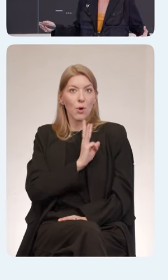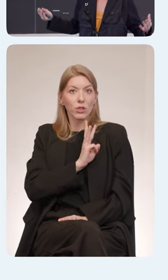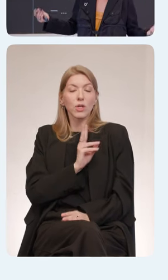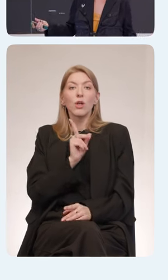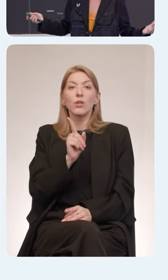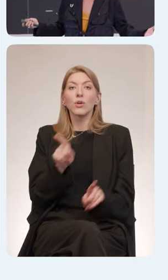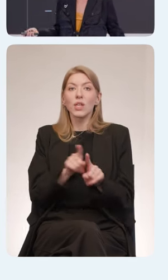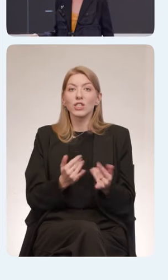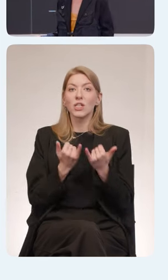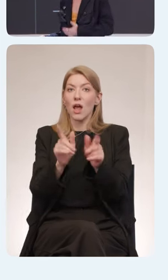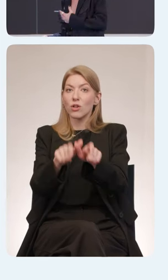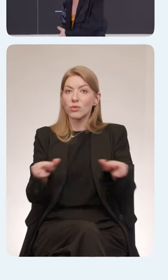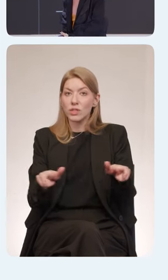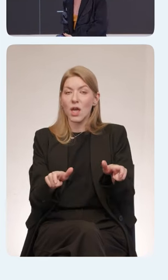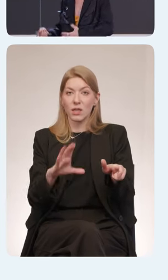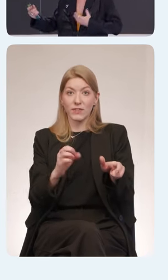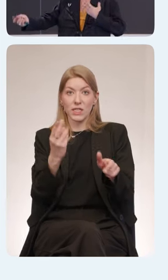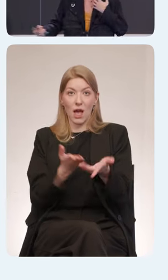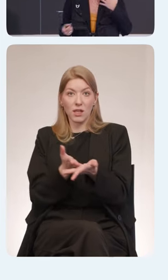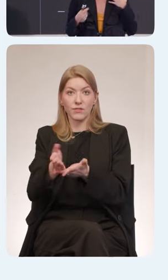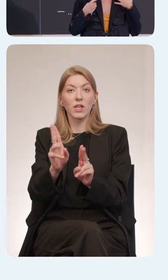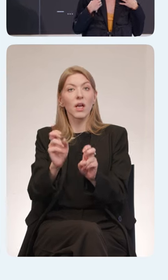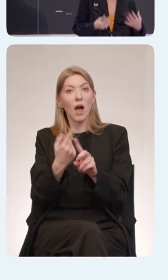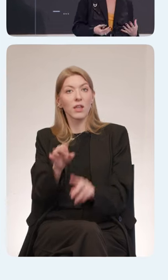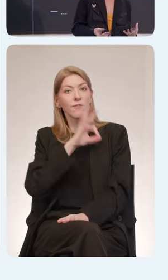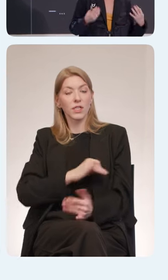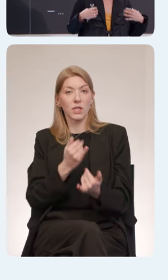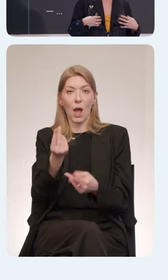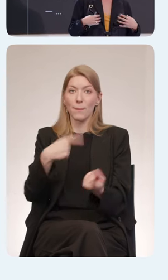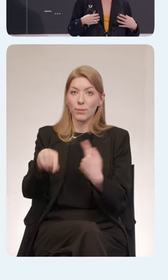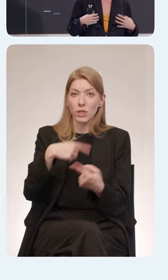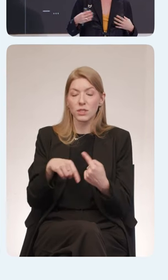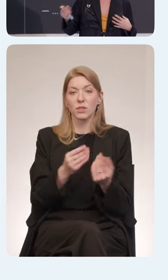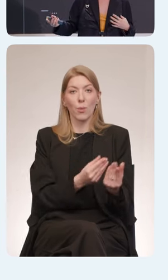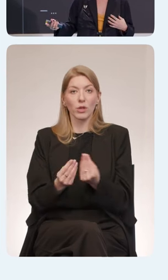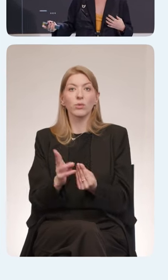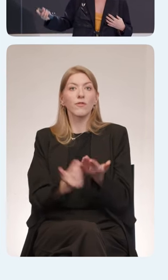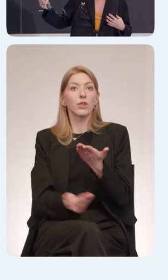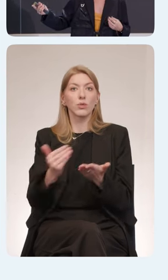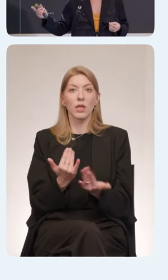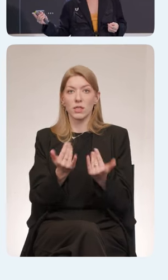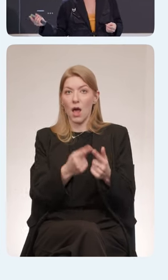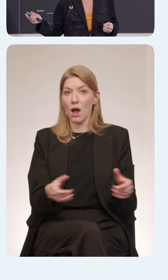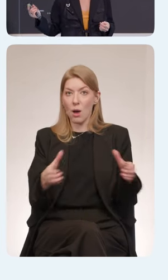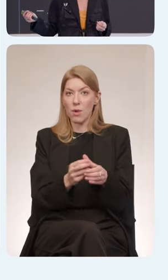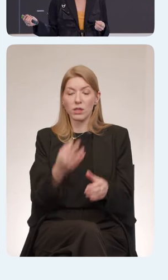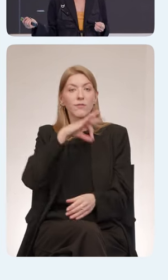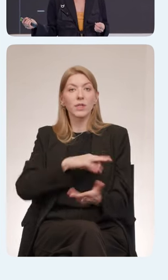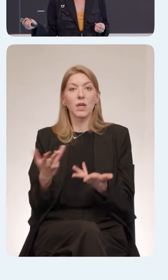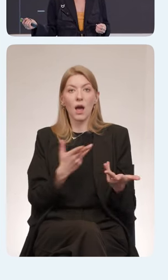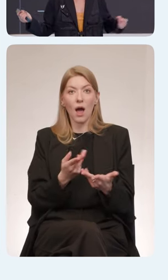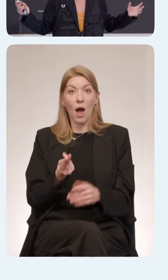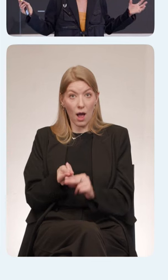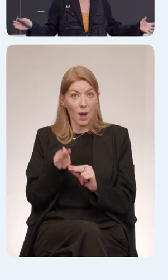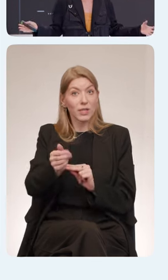Как это будет выгодно для продукта, для бизнеса, как это будет выгодно в конечном счете для вашей команды. А еще, чем вы готовы за это платить?